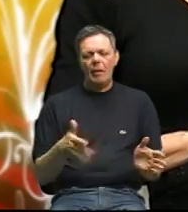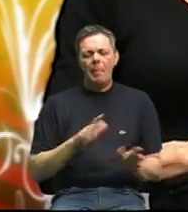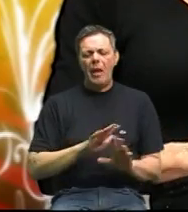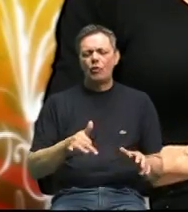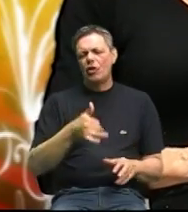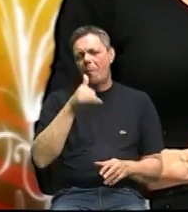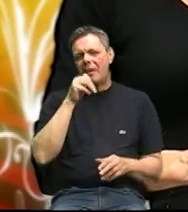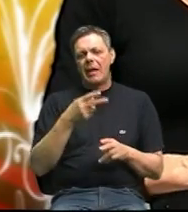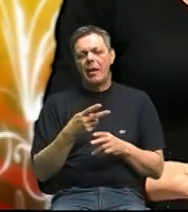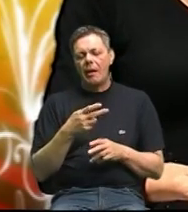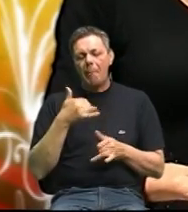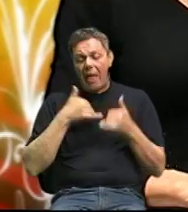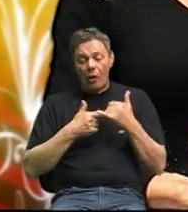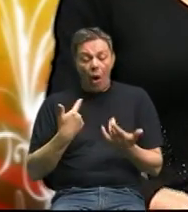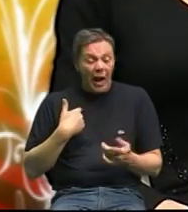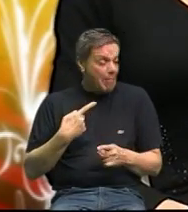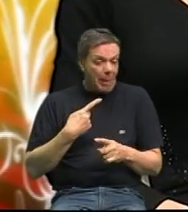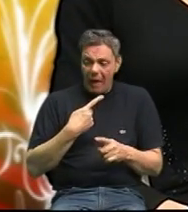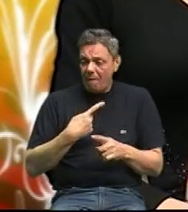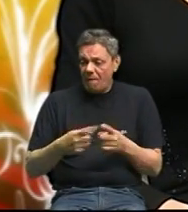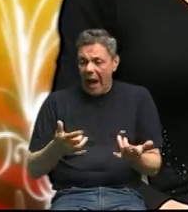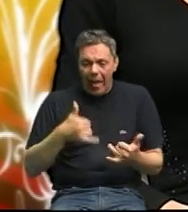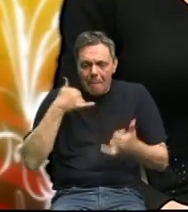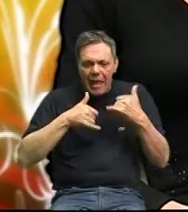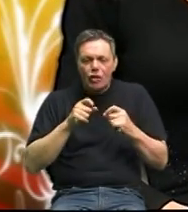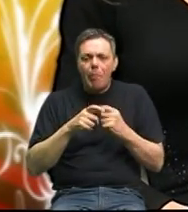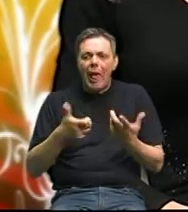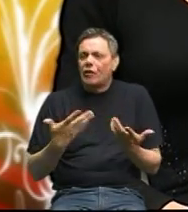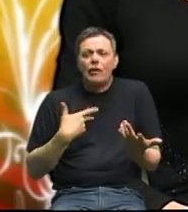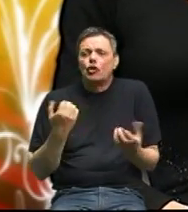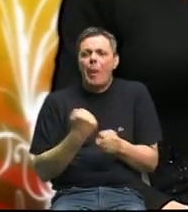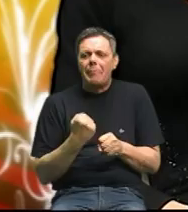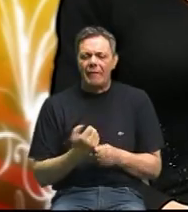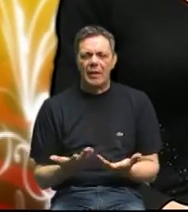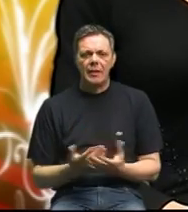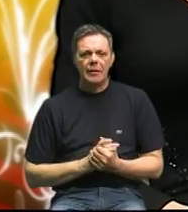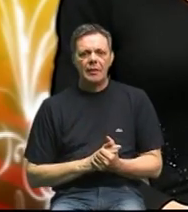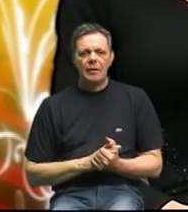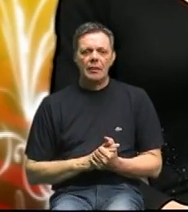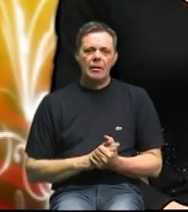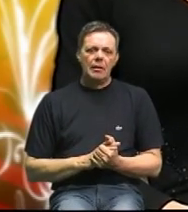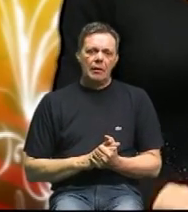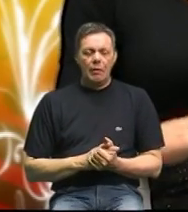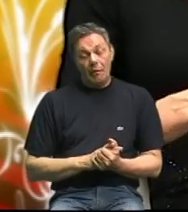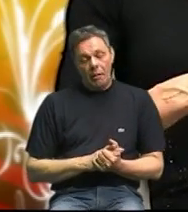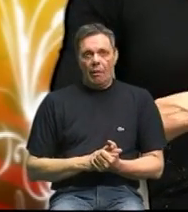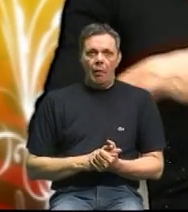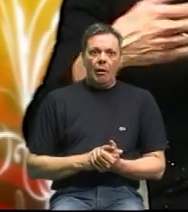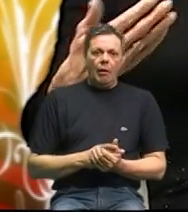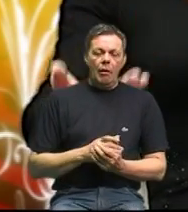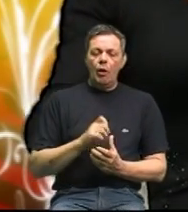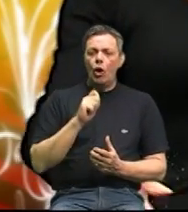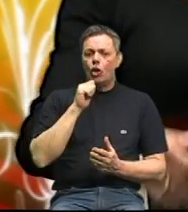mlijeko ale meni fali ove mliječne bielančevine i što uradim i to bilo tako pitanje čovjek